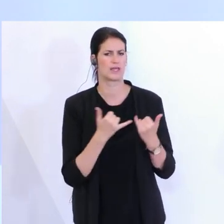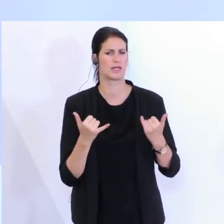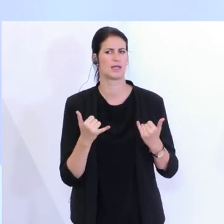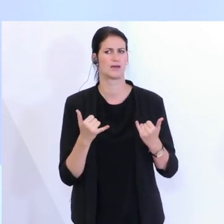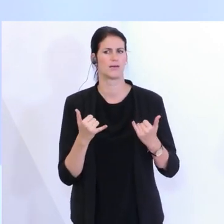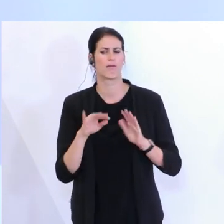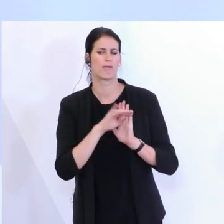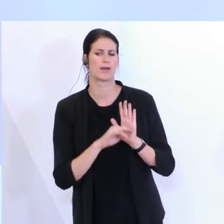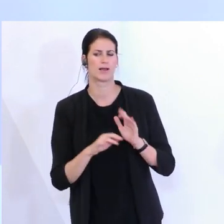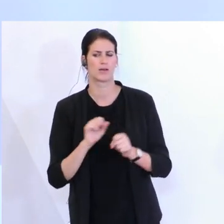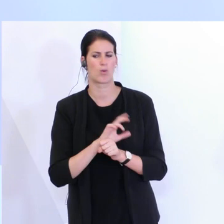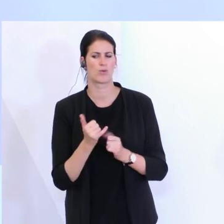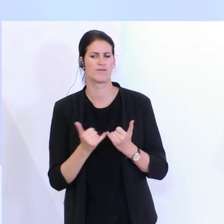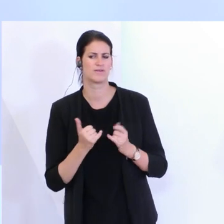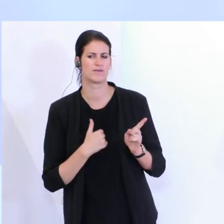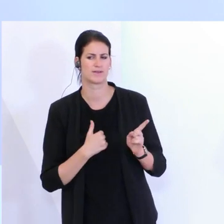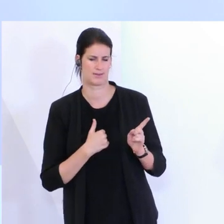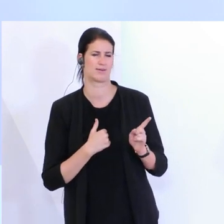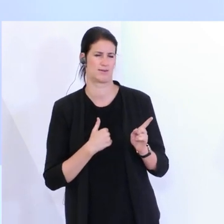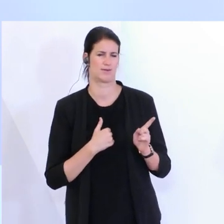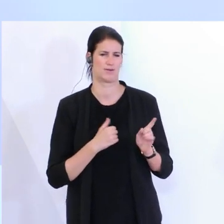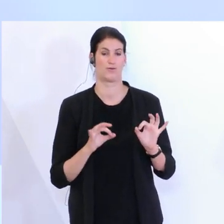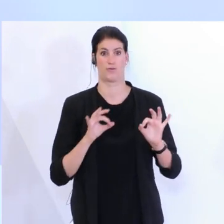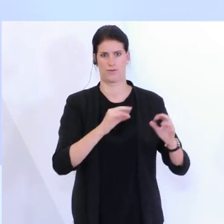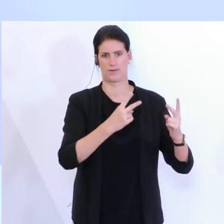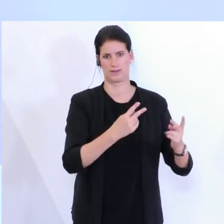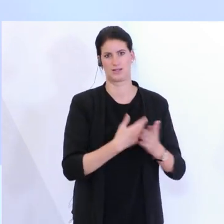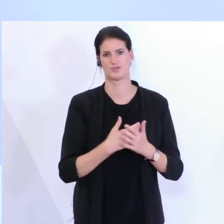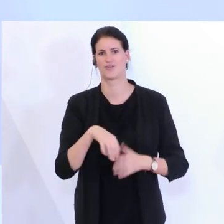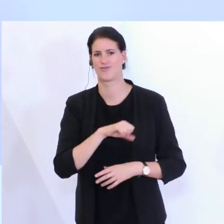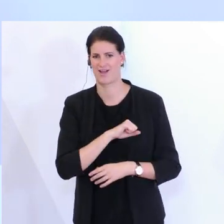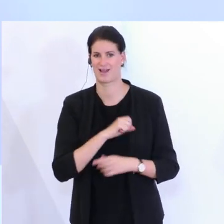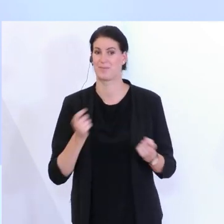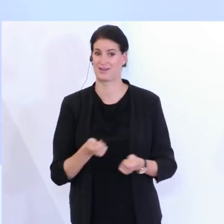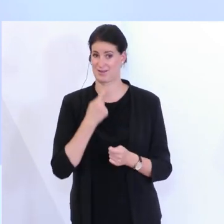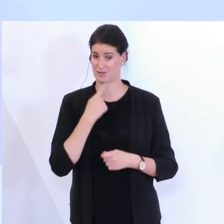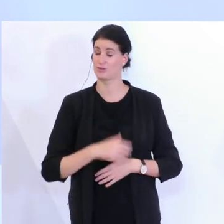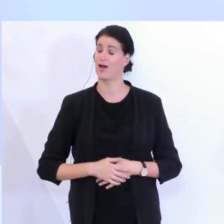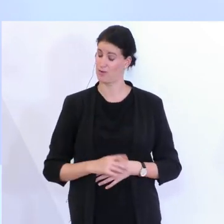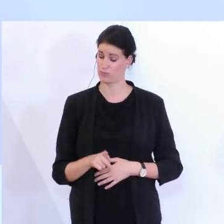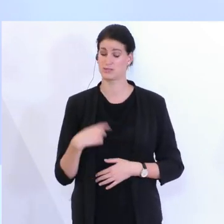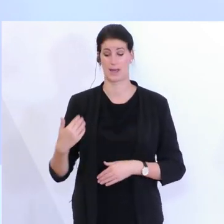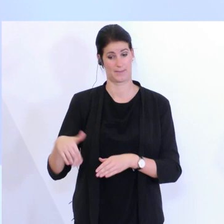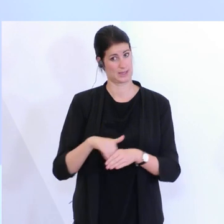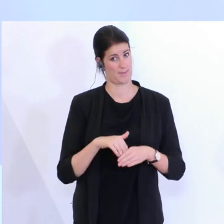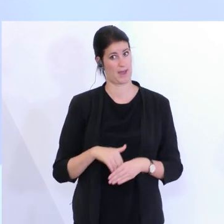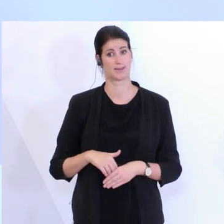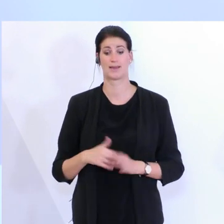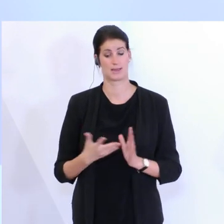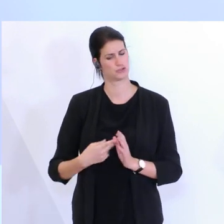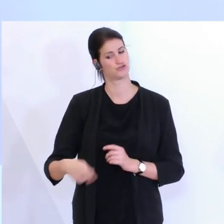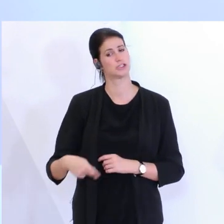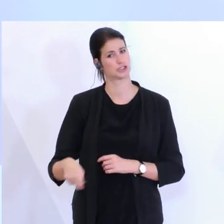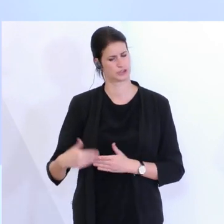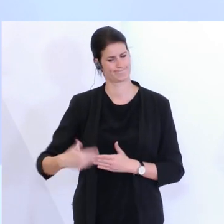wie die Situation vor Ort ist. Und da ist es natürlich auch ein Vorteil, wenn die Betriebe dann dazu sagen, dass sie ihre Mitarbeiterinnen und Mitarbeiter zu den Tests